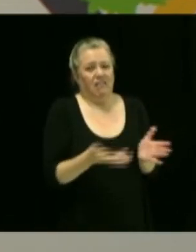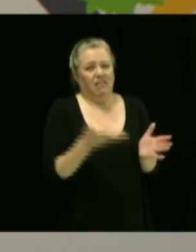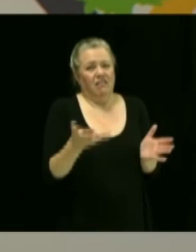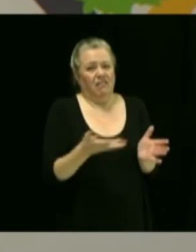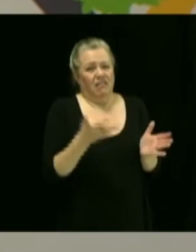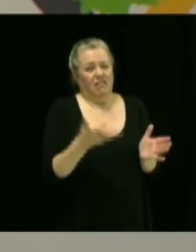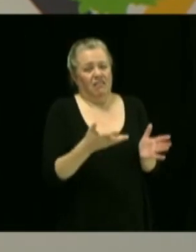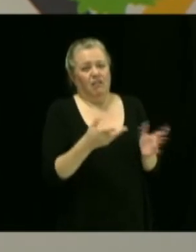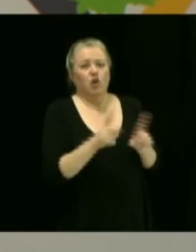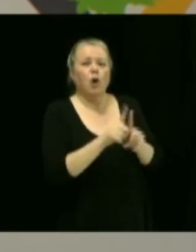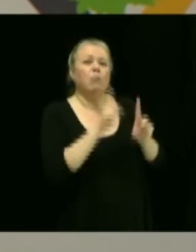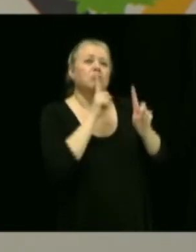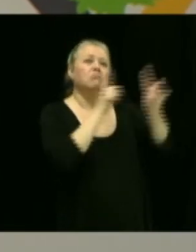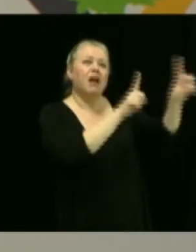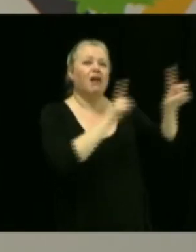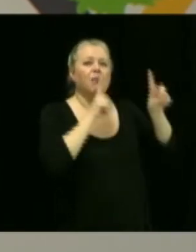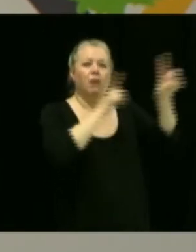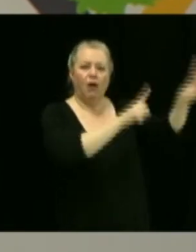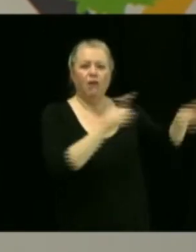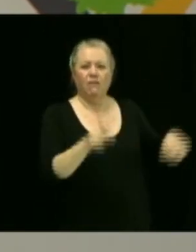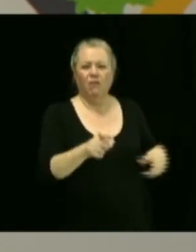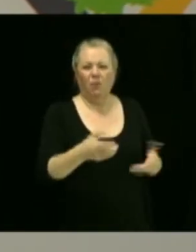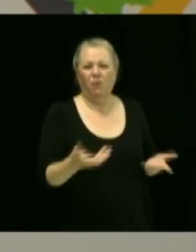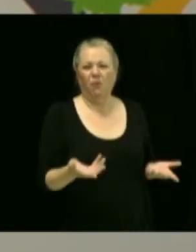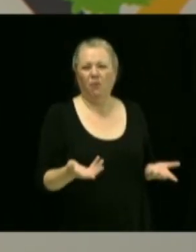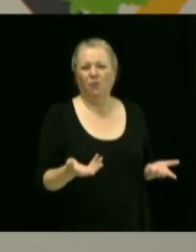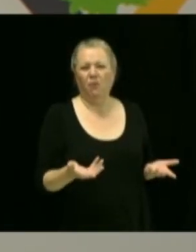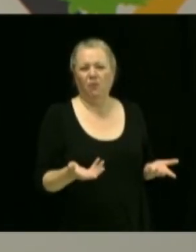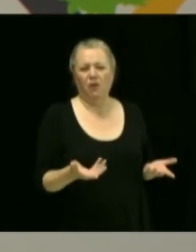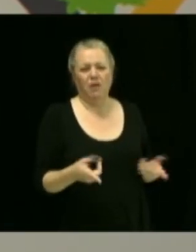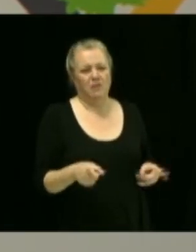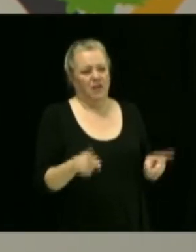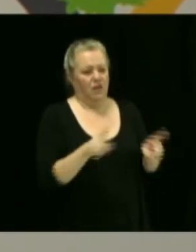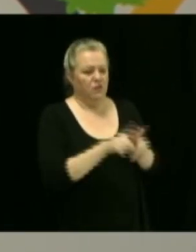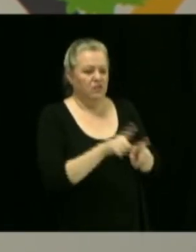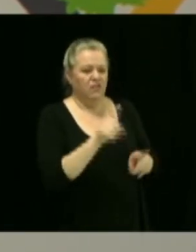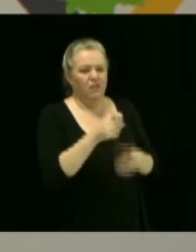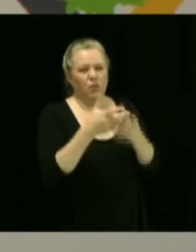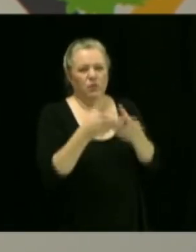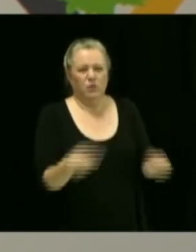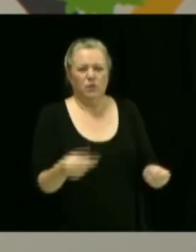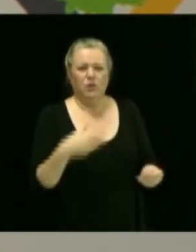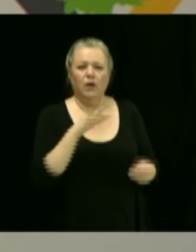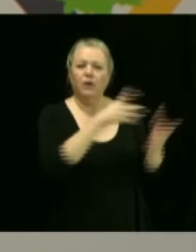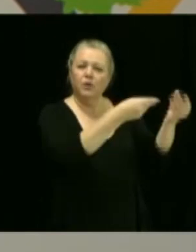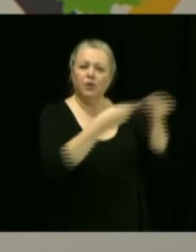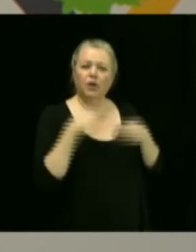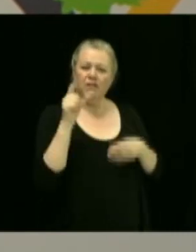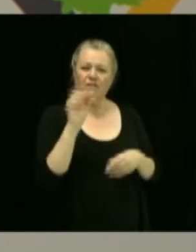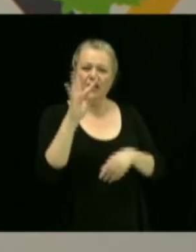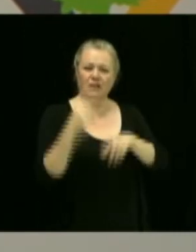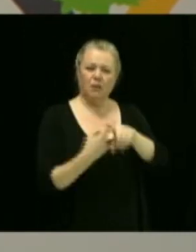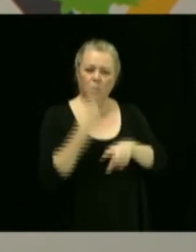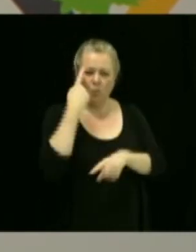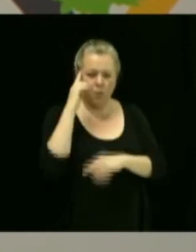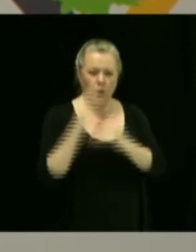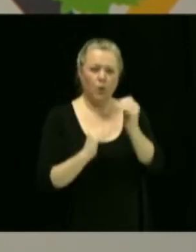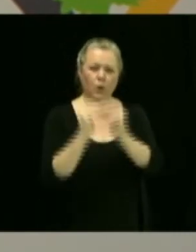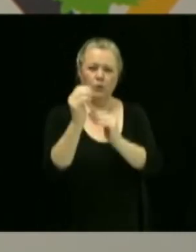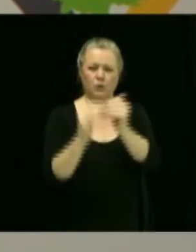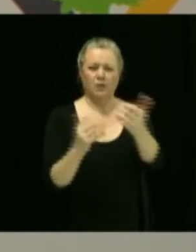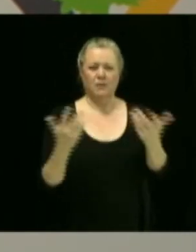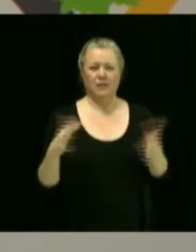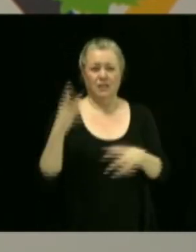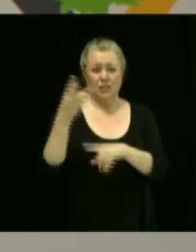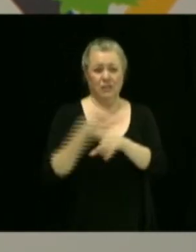compte-rendu, dans le fond, finalement. Puis, il faut arriver avec une solution, parce qu'on a 24 mois pour construire. Donc, il y a déjà six mois